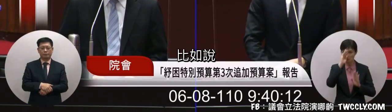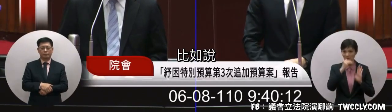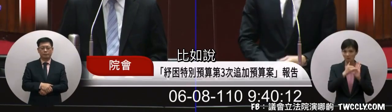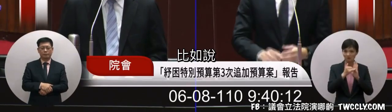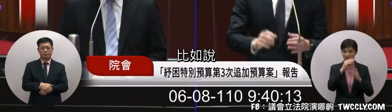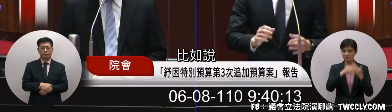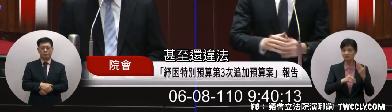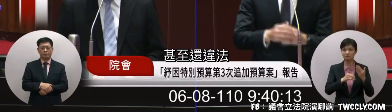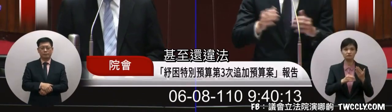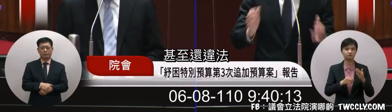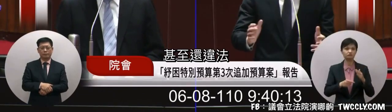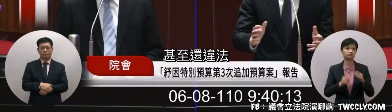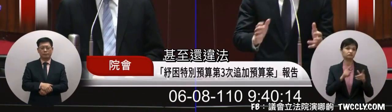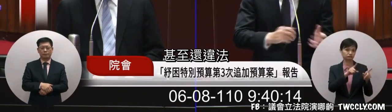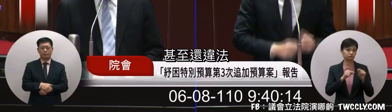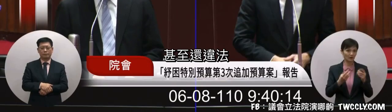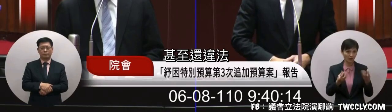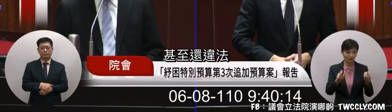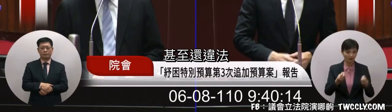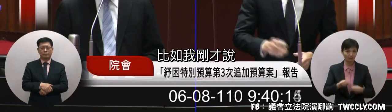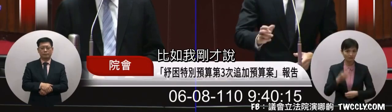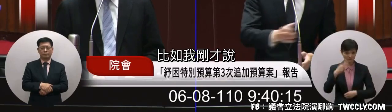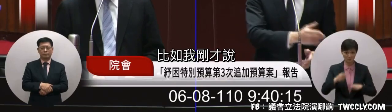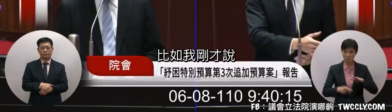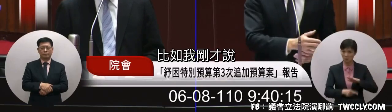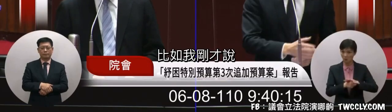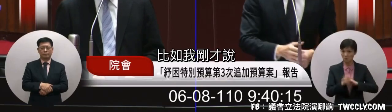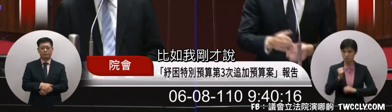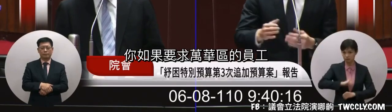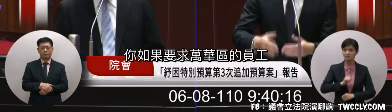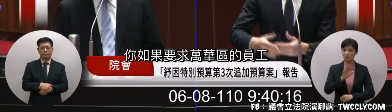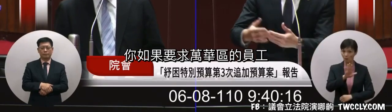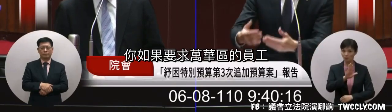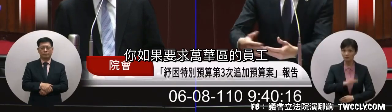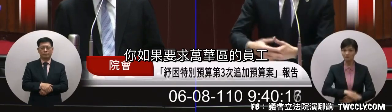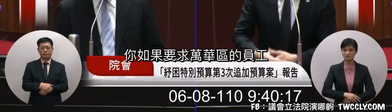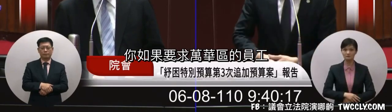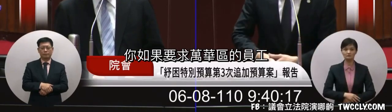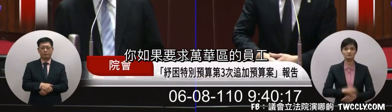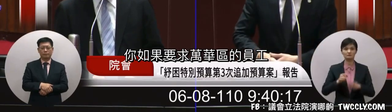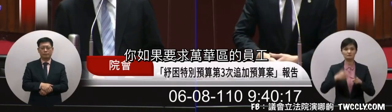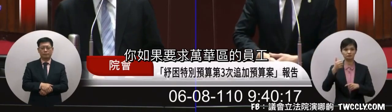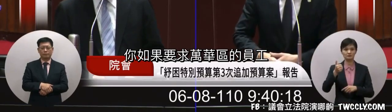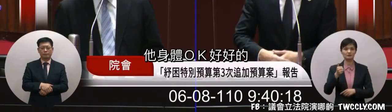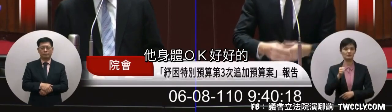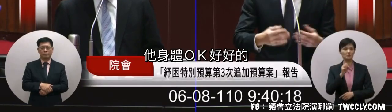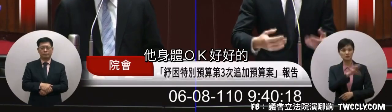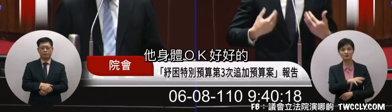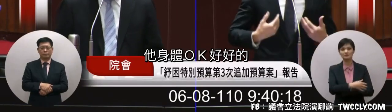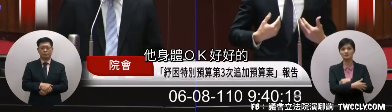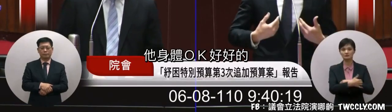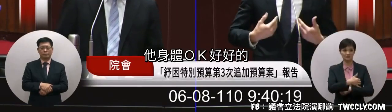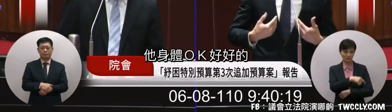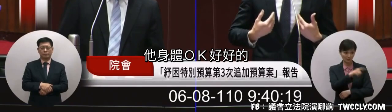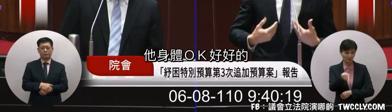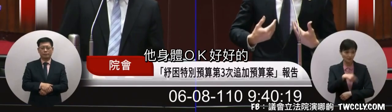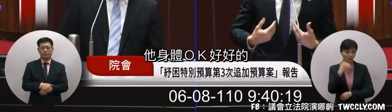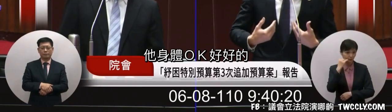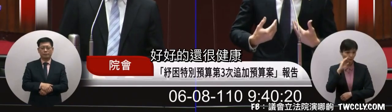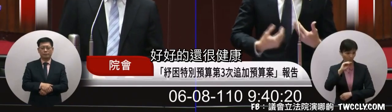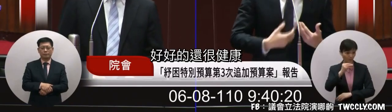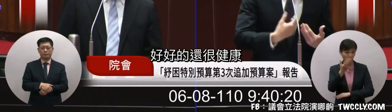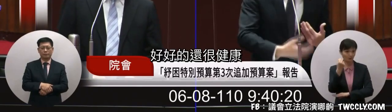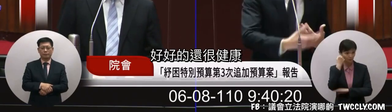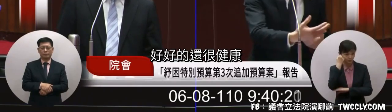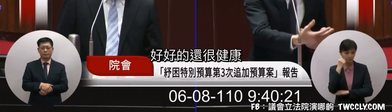因譬如說啊 甚至又違反譬如說剛才我說你如果要求萬華區的完工他身體好色